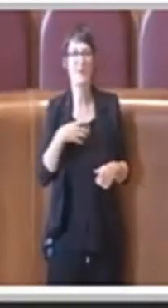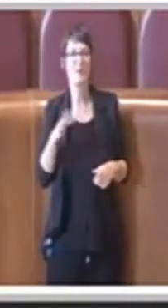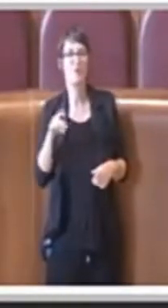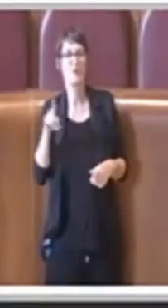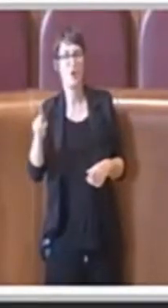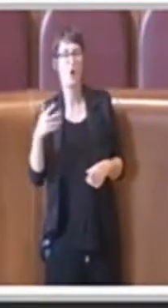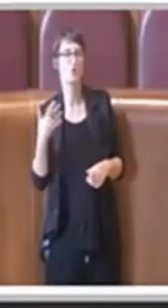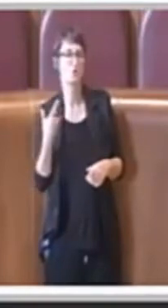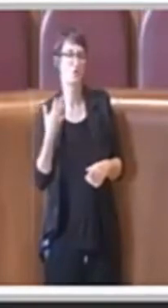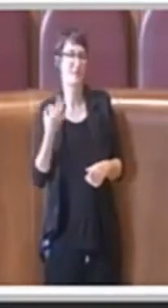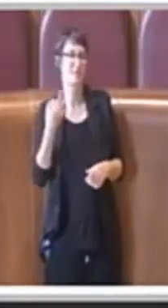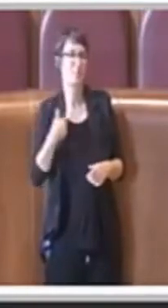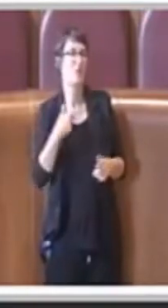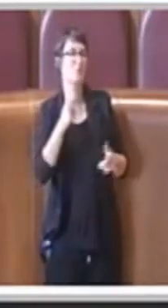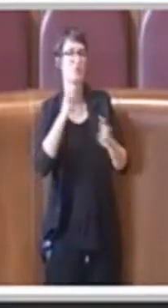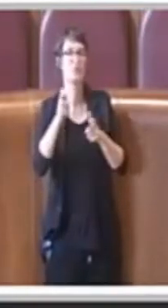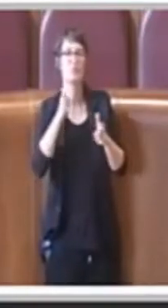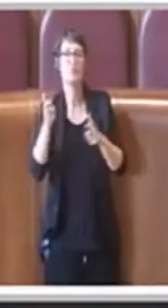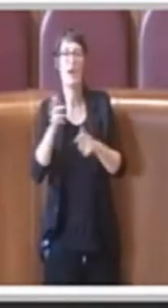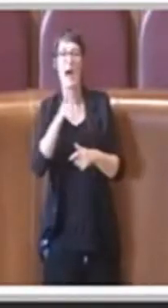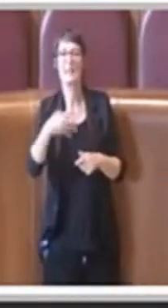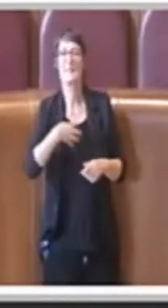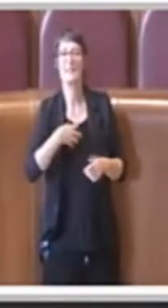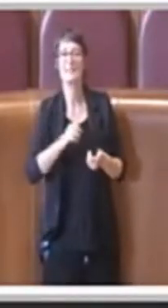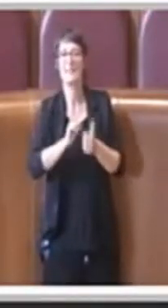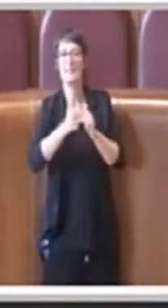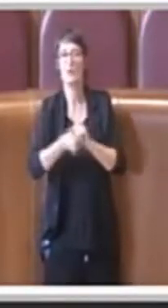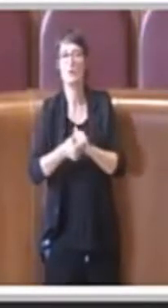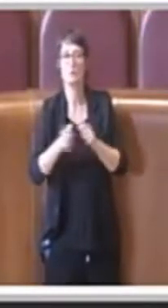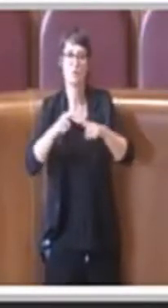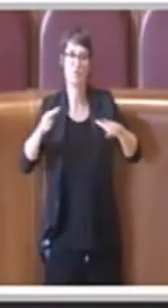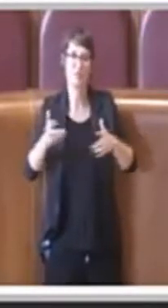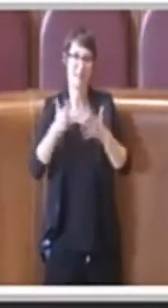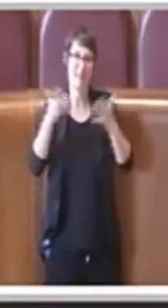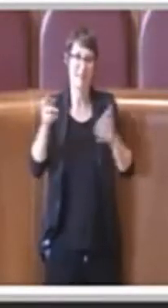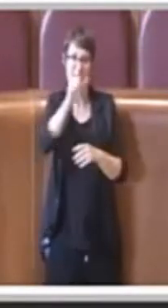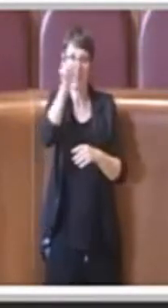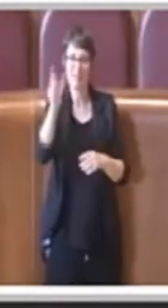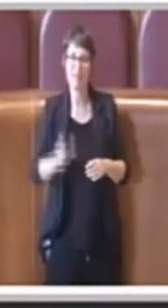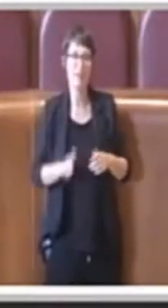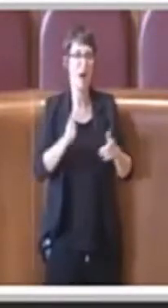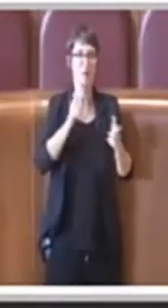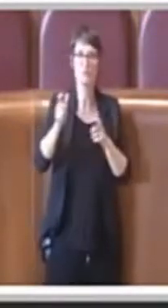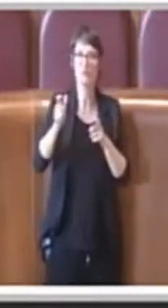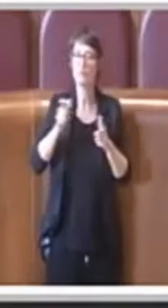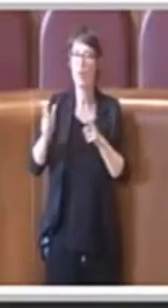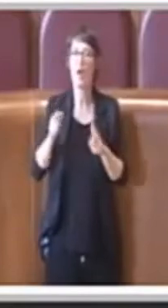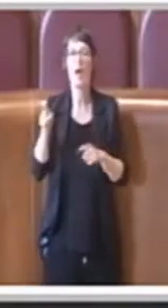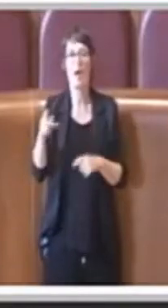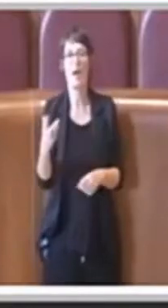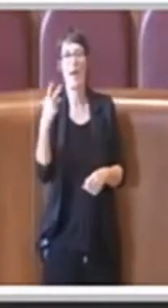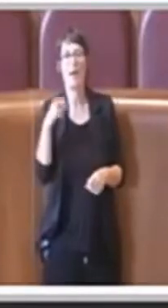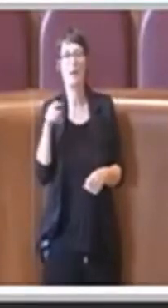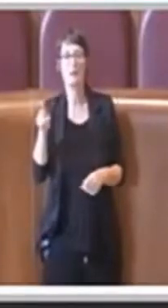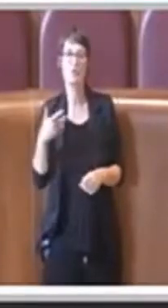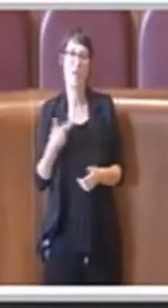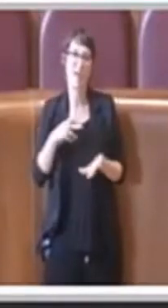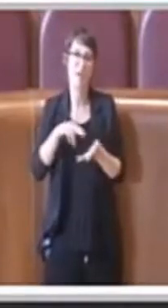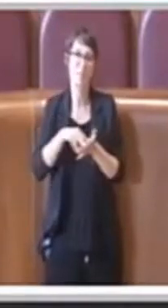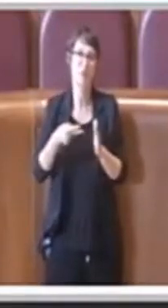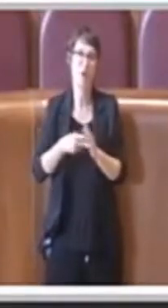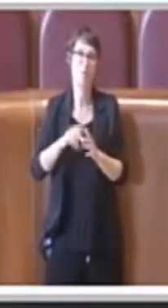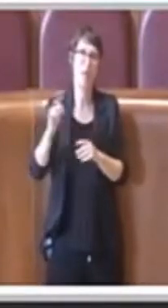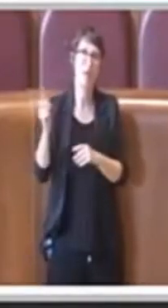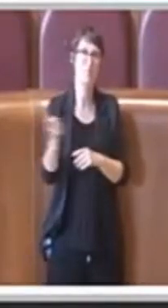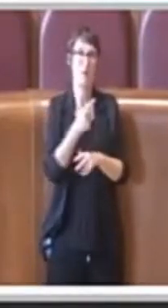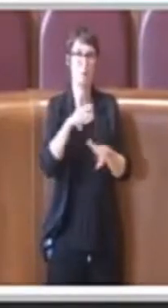sport delle altre grandi città d'Italia ci aggiorna che questo problema è sentito da tutti i